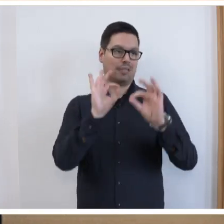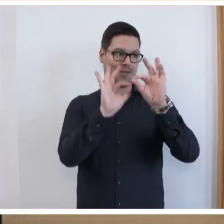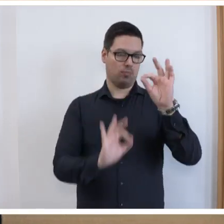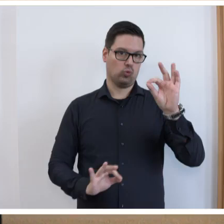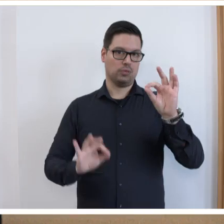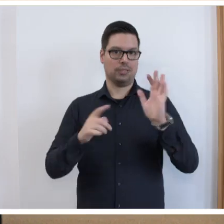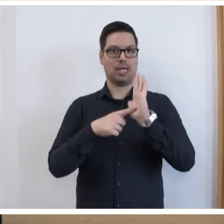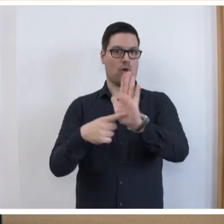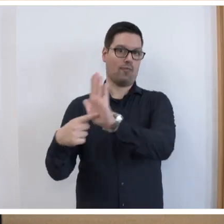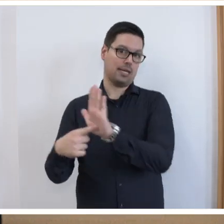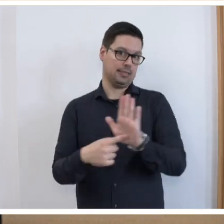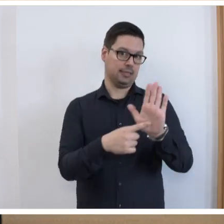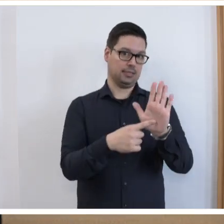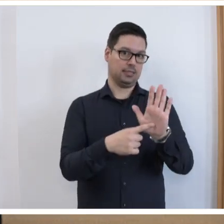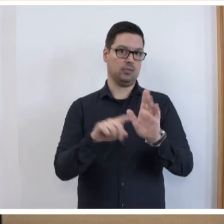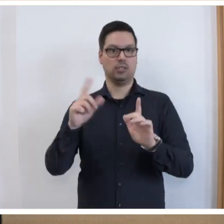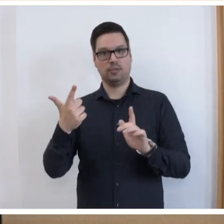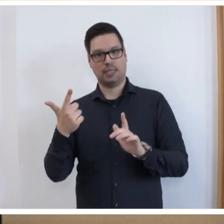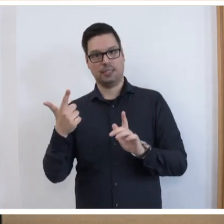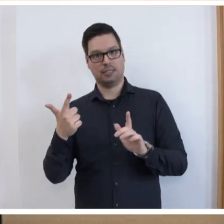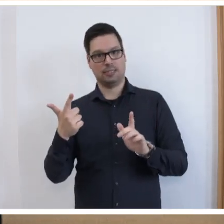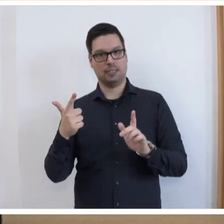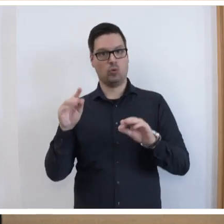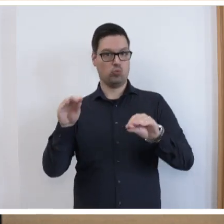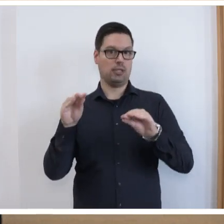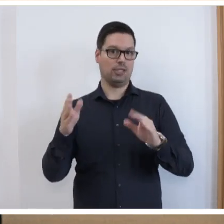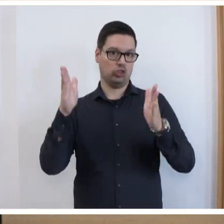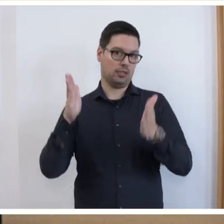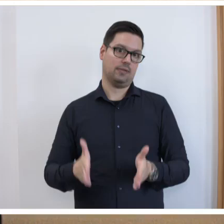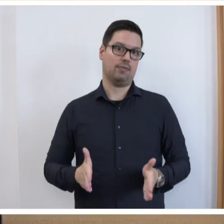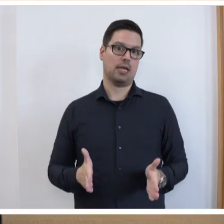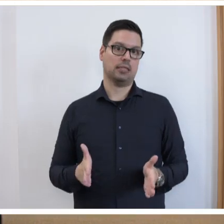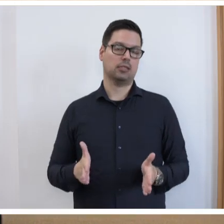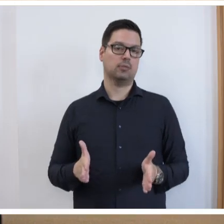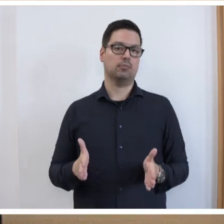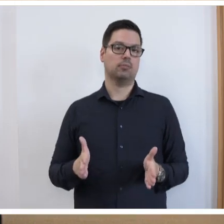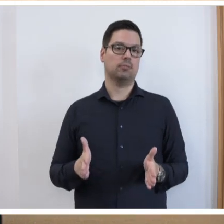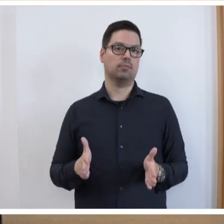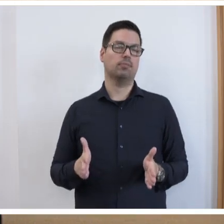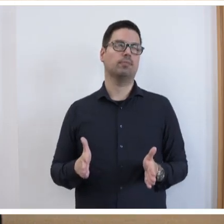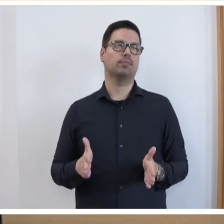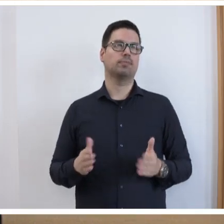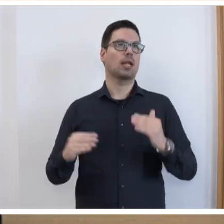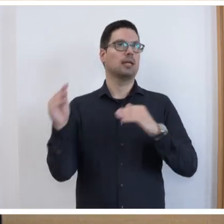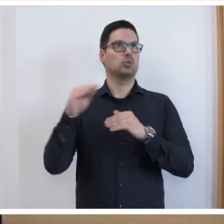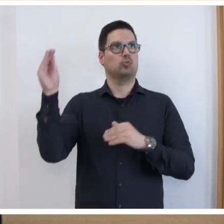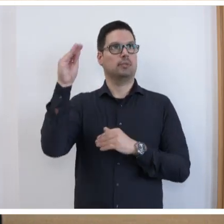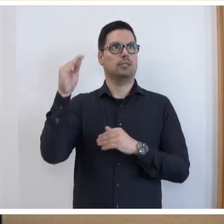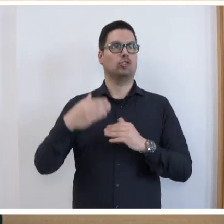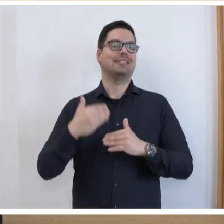aufweisen und in dem zweiten Unterrichtsfach, das immer benötigt wird, wird es eine zusätzliche